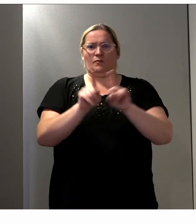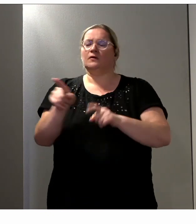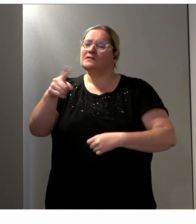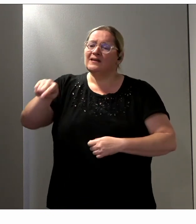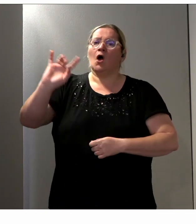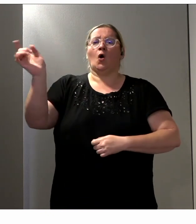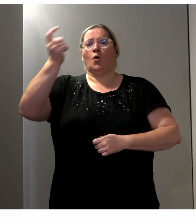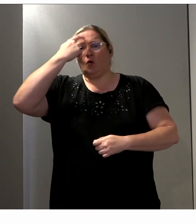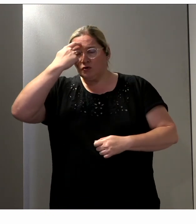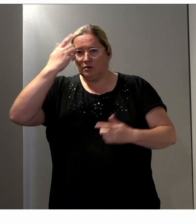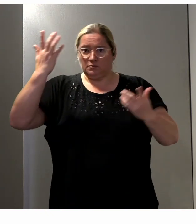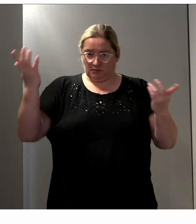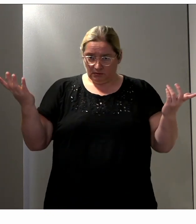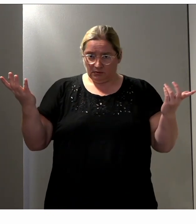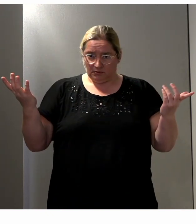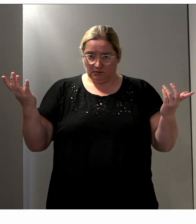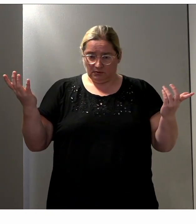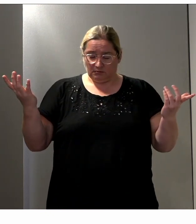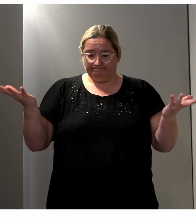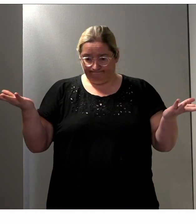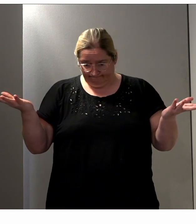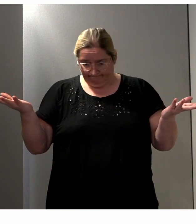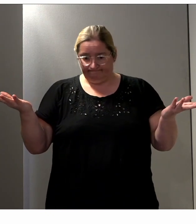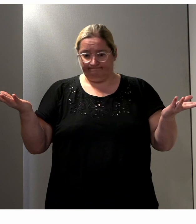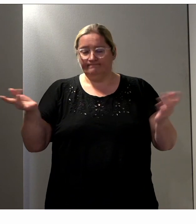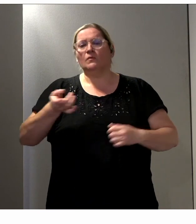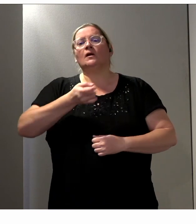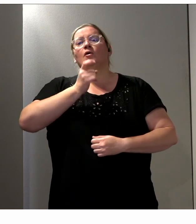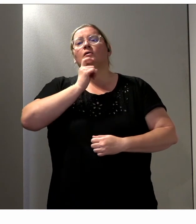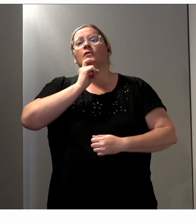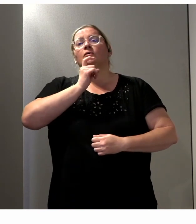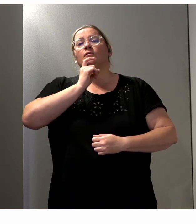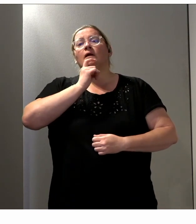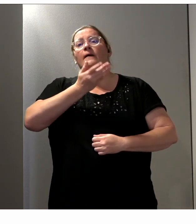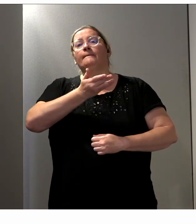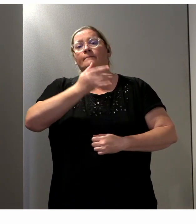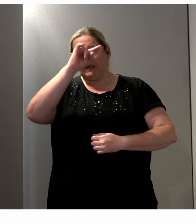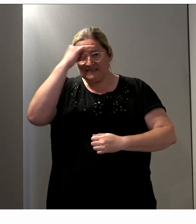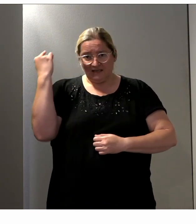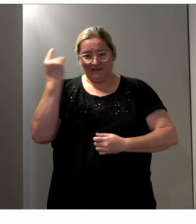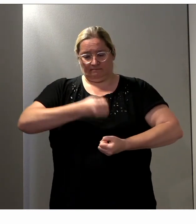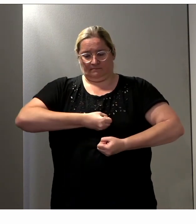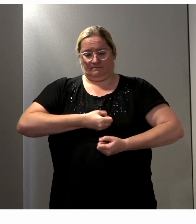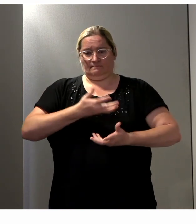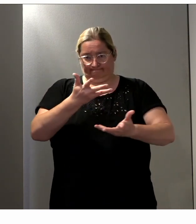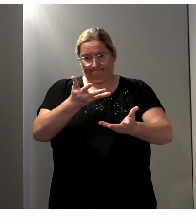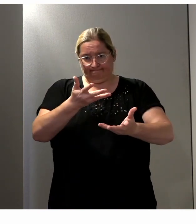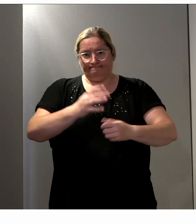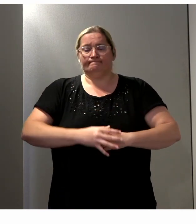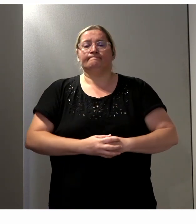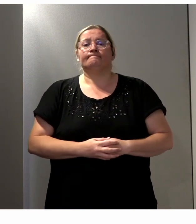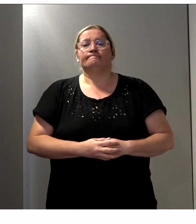conscience aux uns et aux autres que, comme le disait tout à l'heure Cédric Laurent,